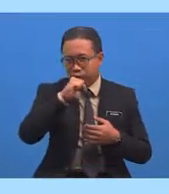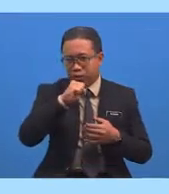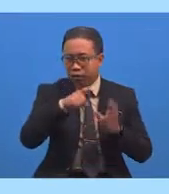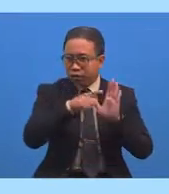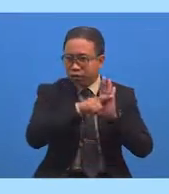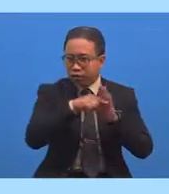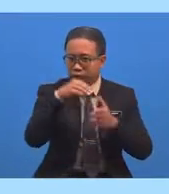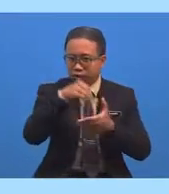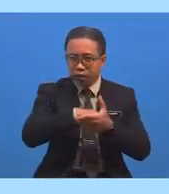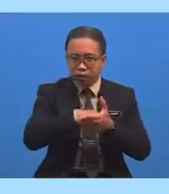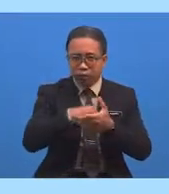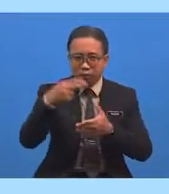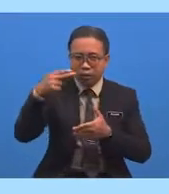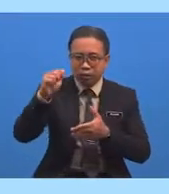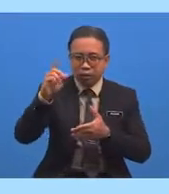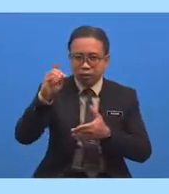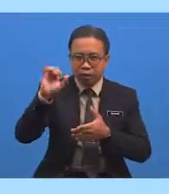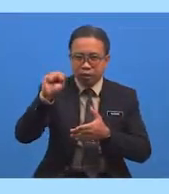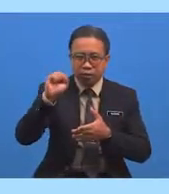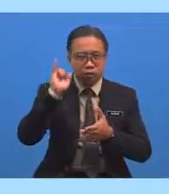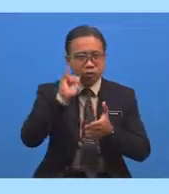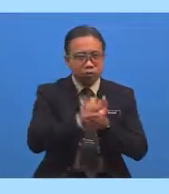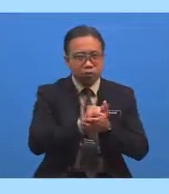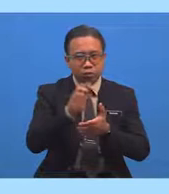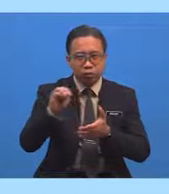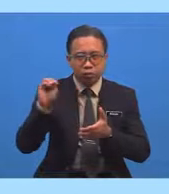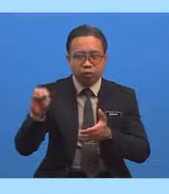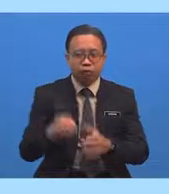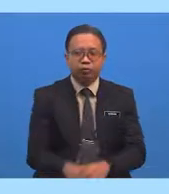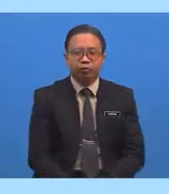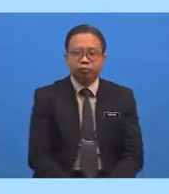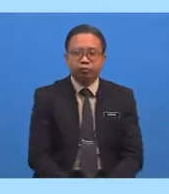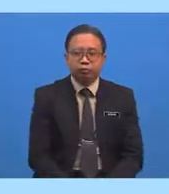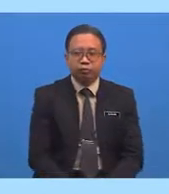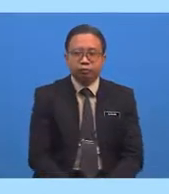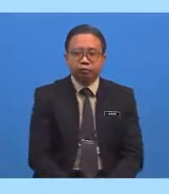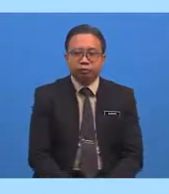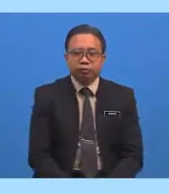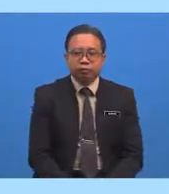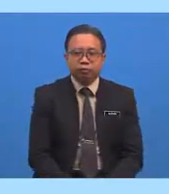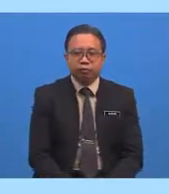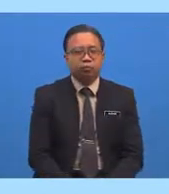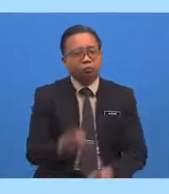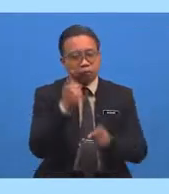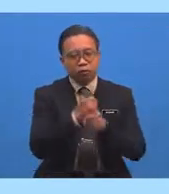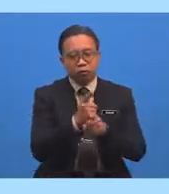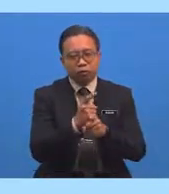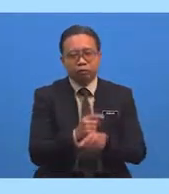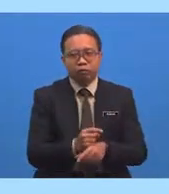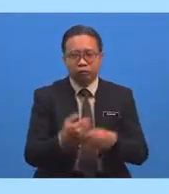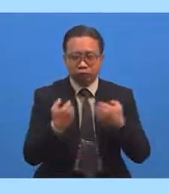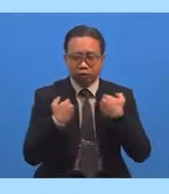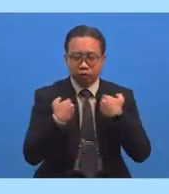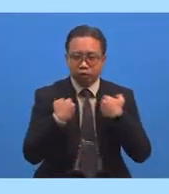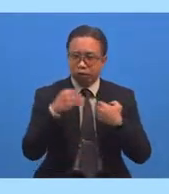terdapat Dalam hadis tersebut Murid-murid Ya Tepat sekali Ada